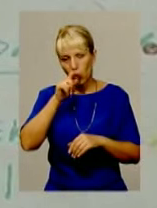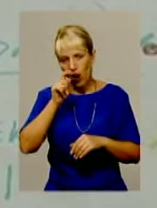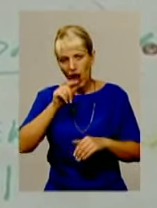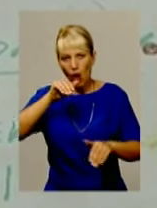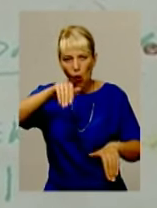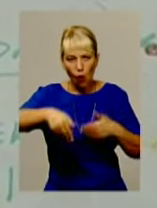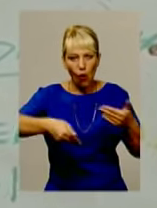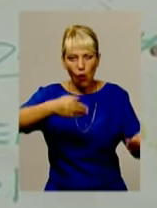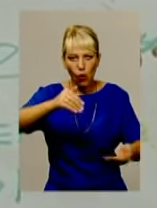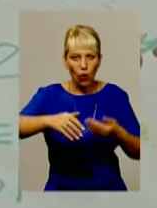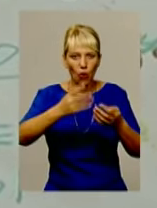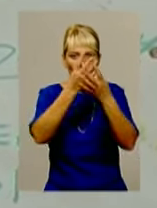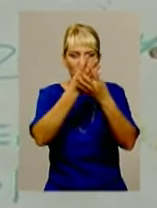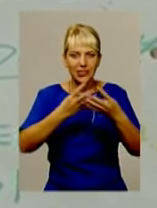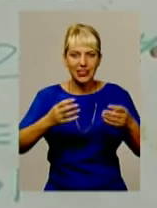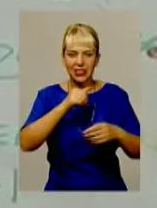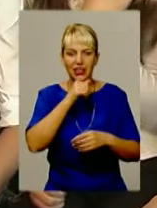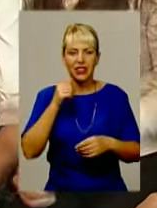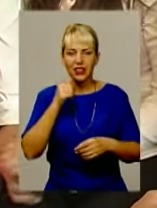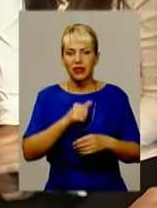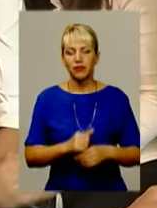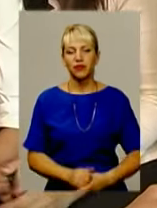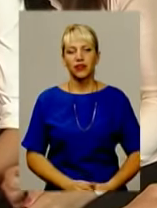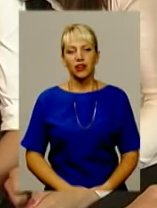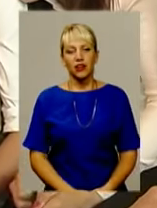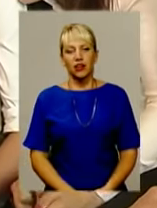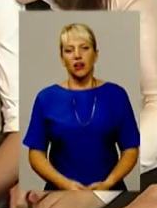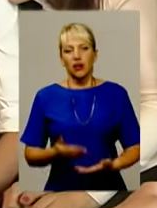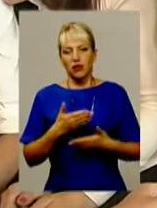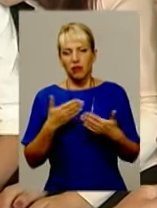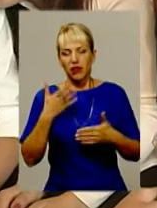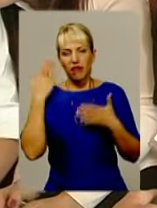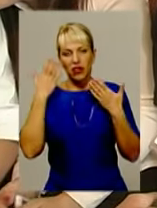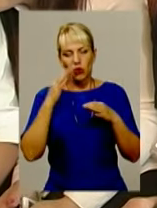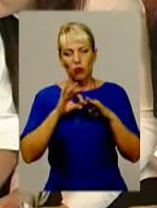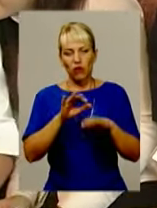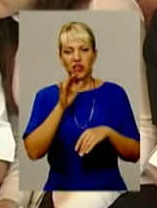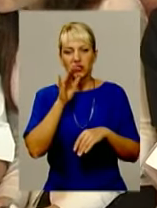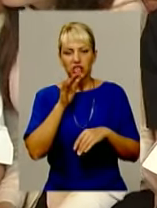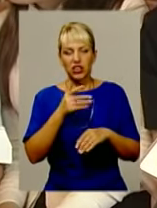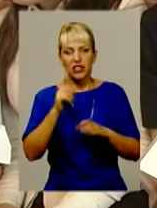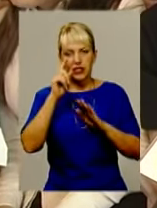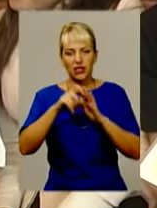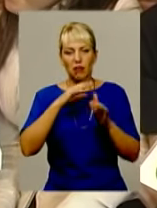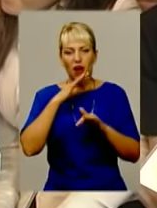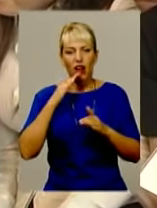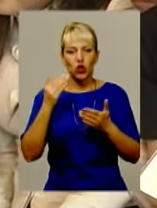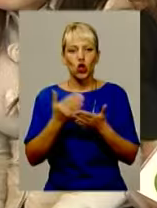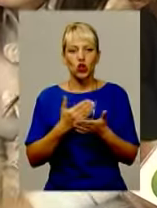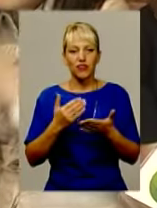жовто-блакитний стяг на місці окупованого Криму. Ми весело провели час, дізналися багато нового і взагалі